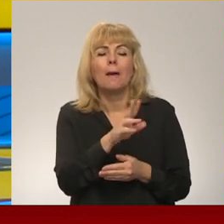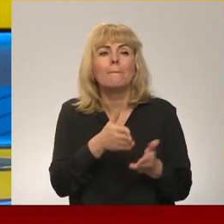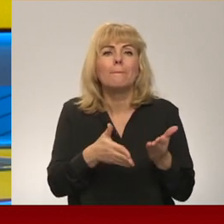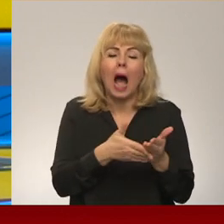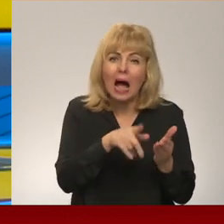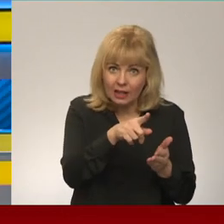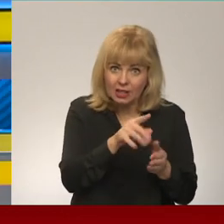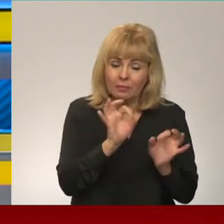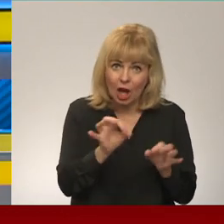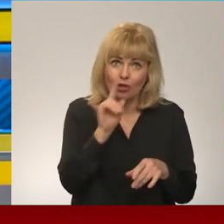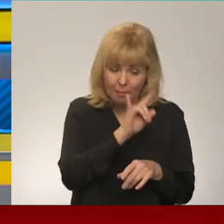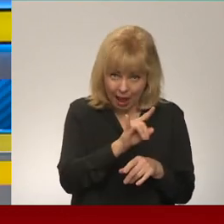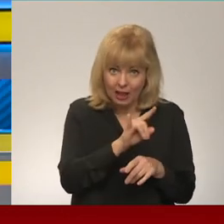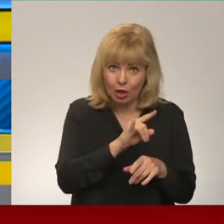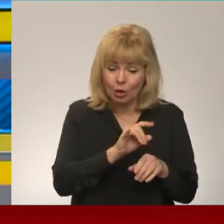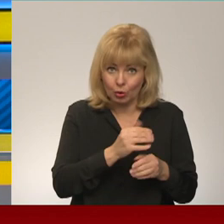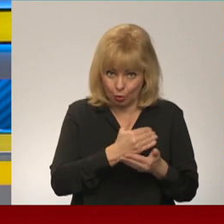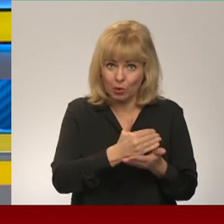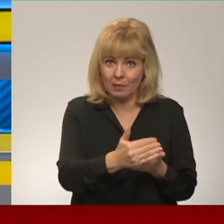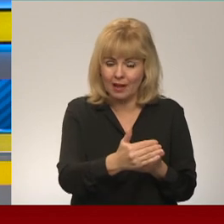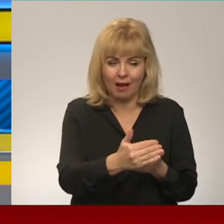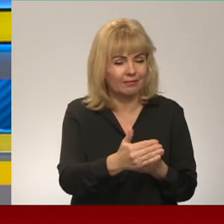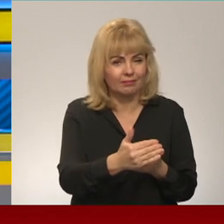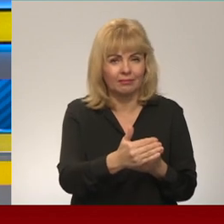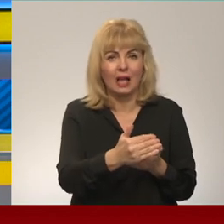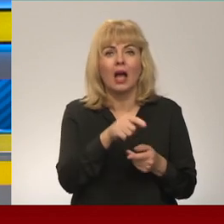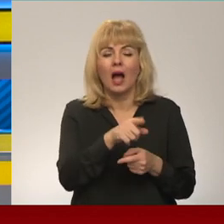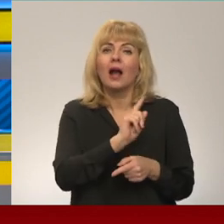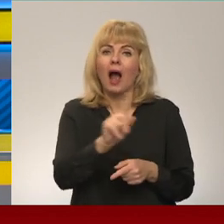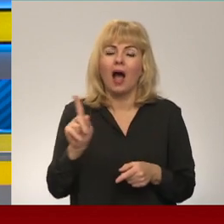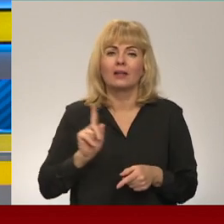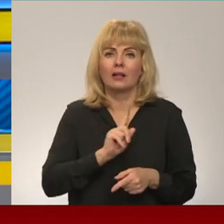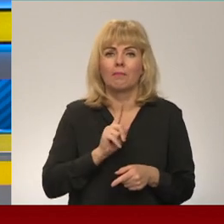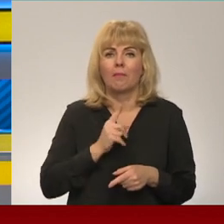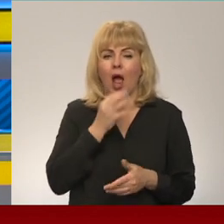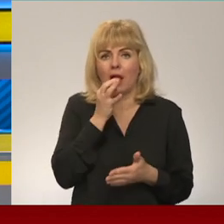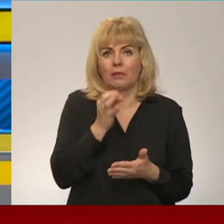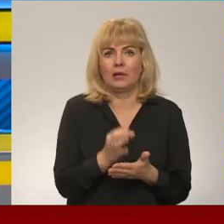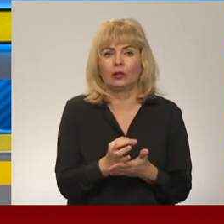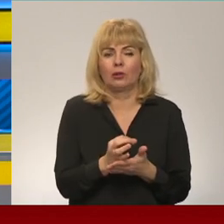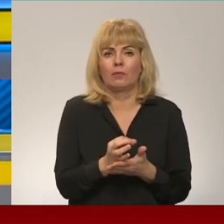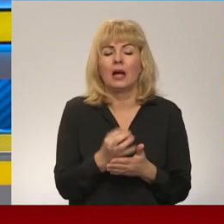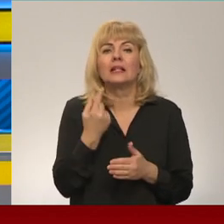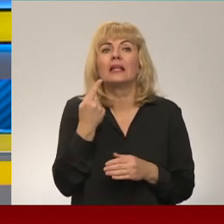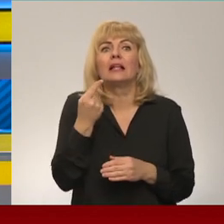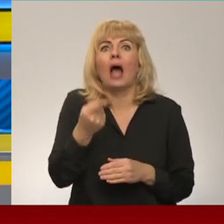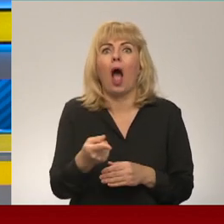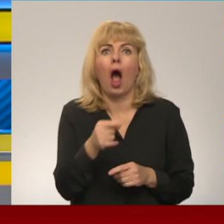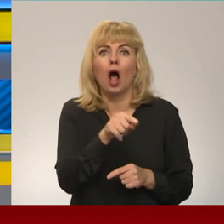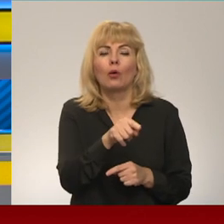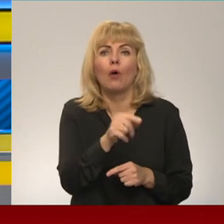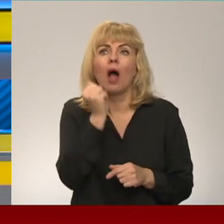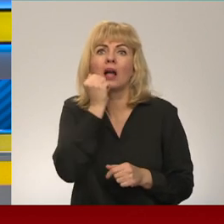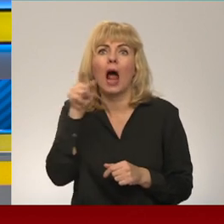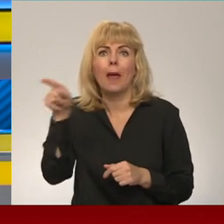vienu soli tālāk. Un mums katram ir atbildība par to, cik tālu šī te Kremļa